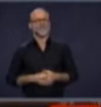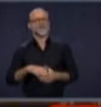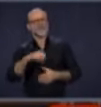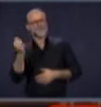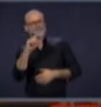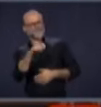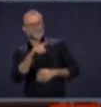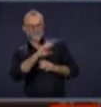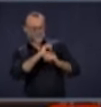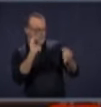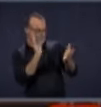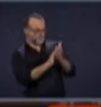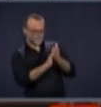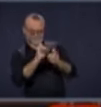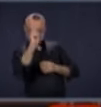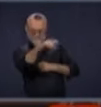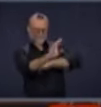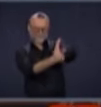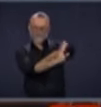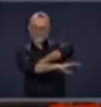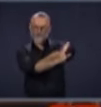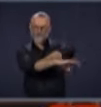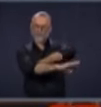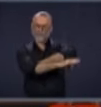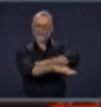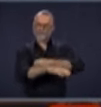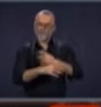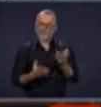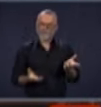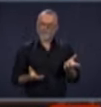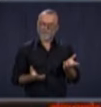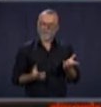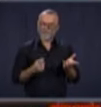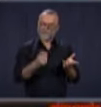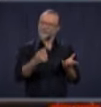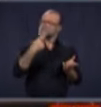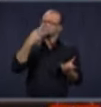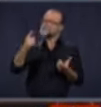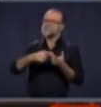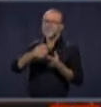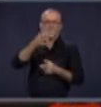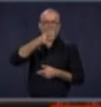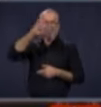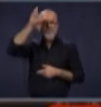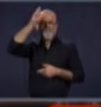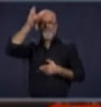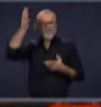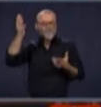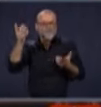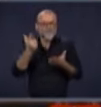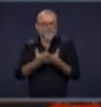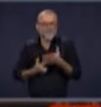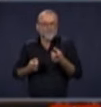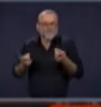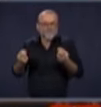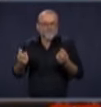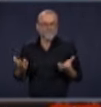comme il n'y aura pas d'école avant l'automne à Montréal, que dites-vous aux parents s'ils doivent